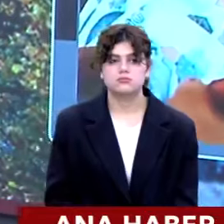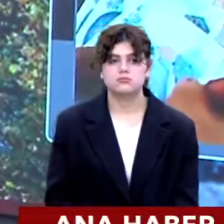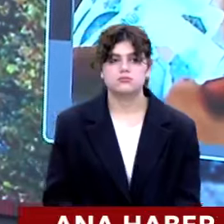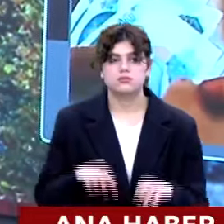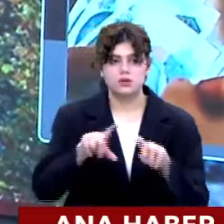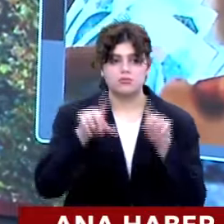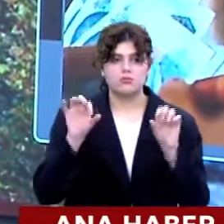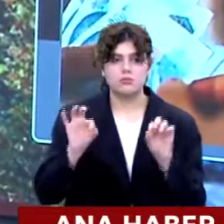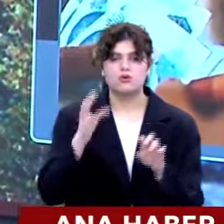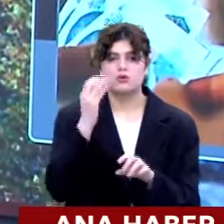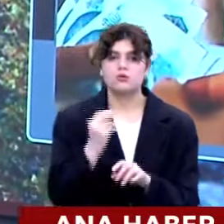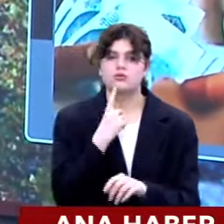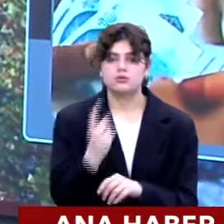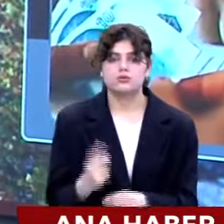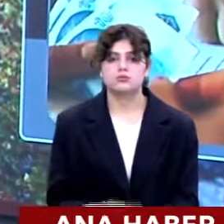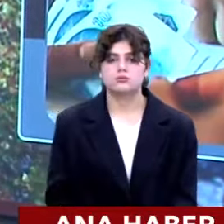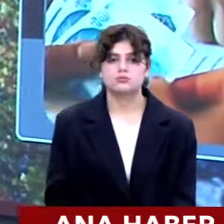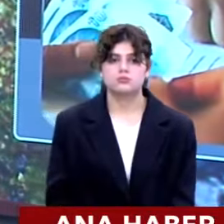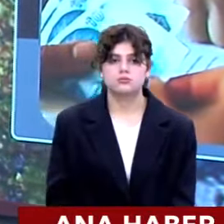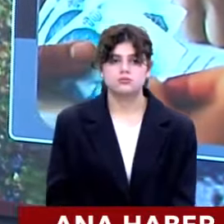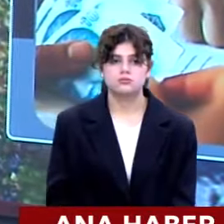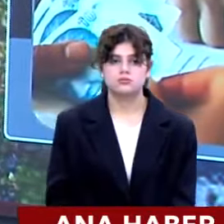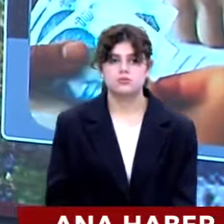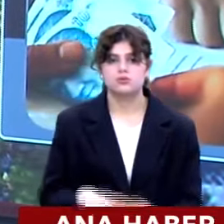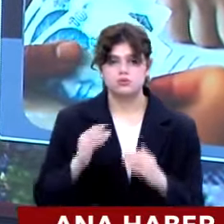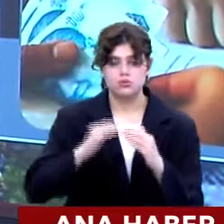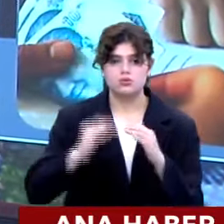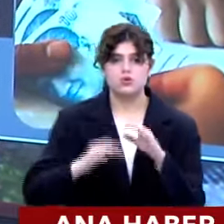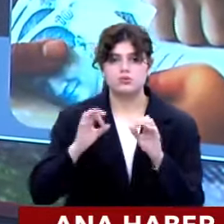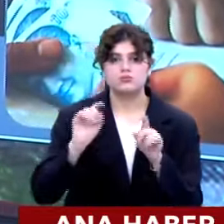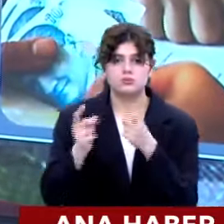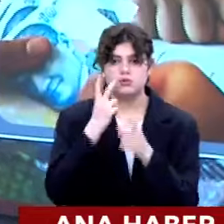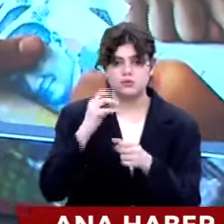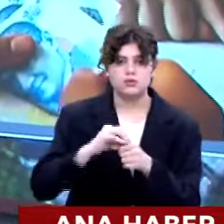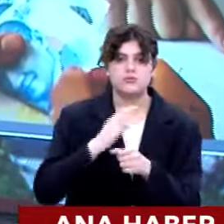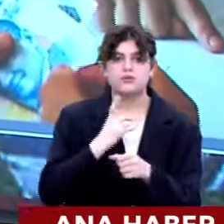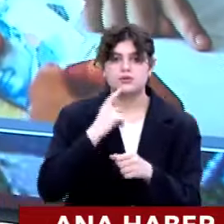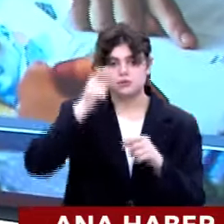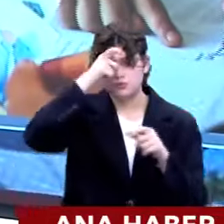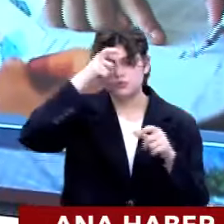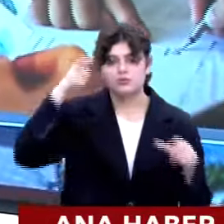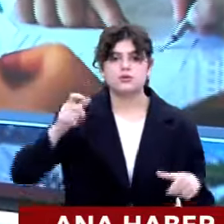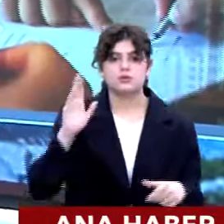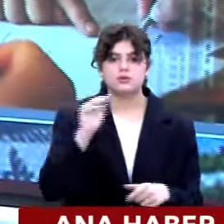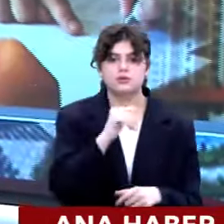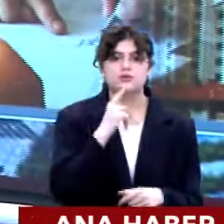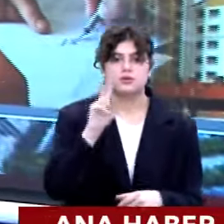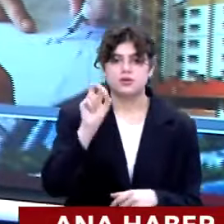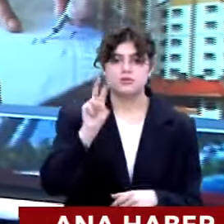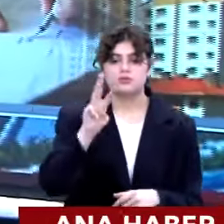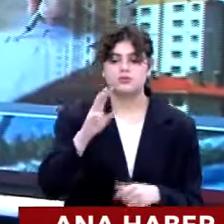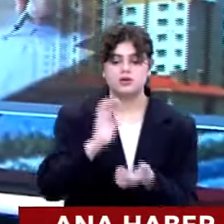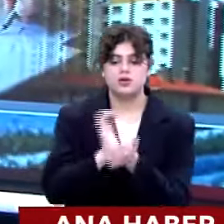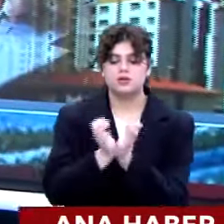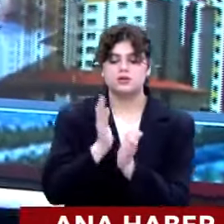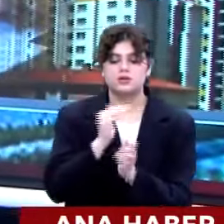ortaya çıkıyor veriyor. Yani düşüşün önemli sebeplerinden biri de bu olarak gösteriliyor. Türkiye Statistik Kurumu 2023 yılı aile